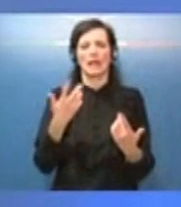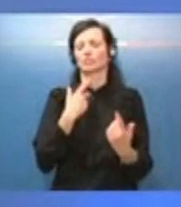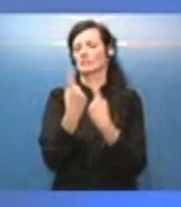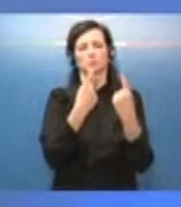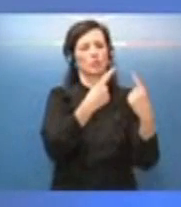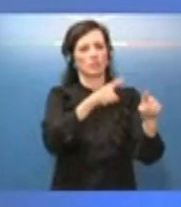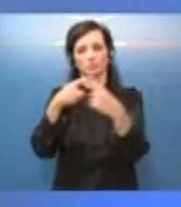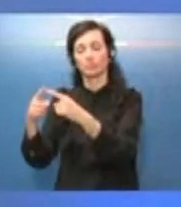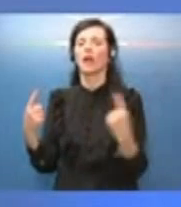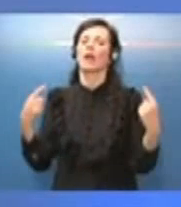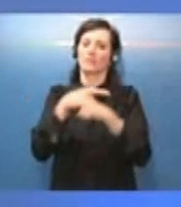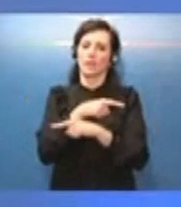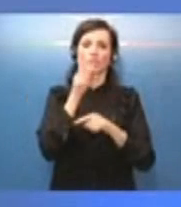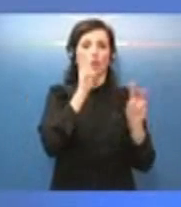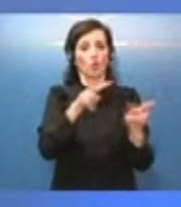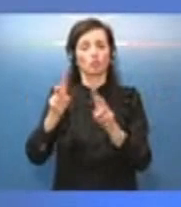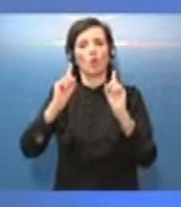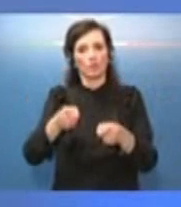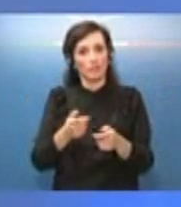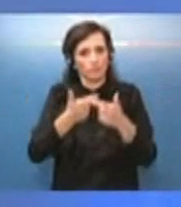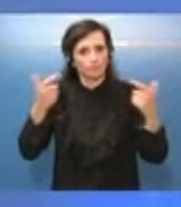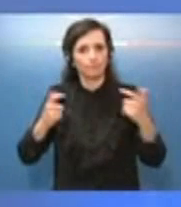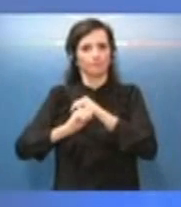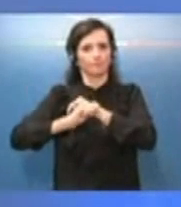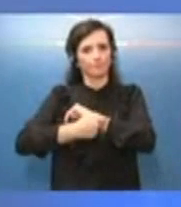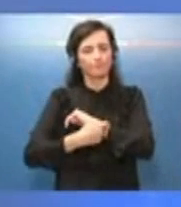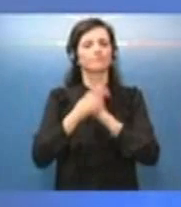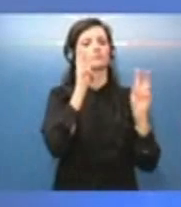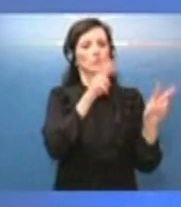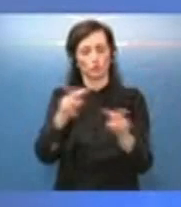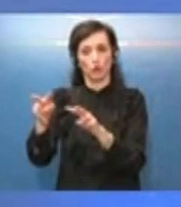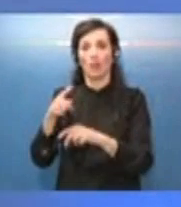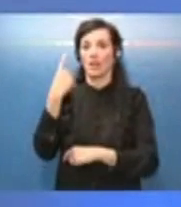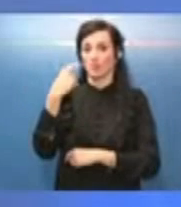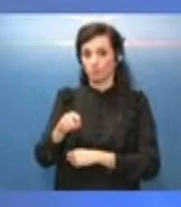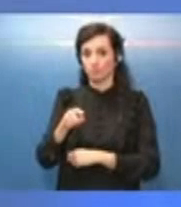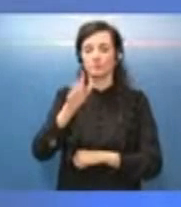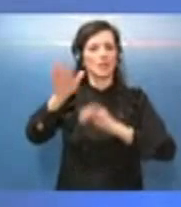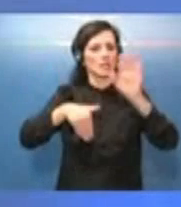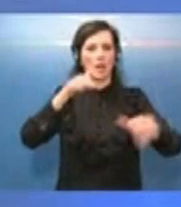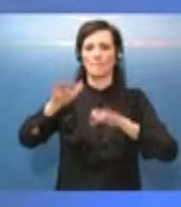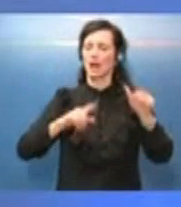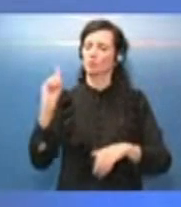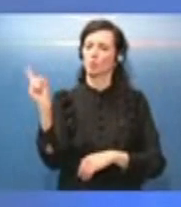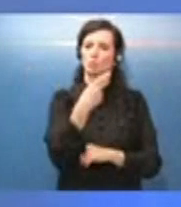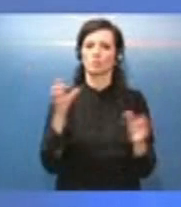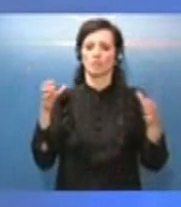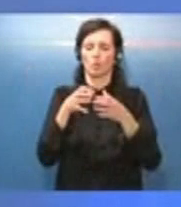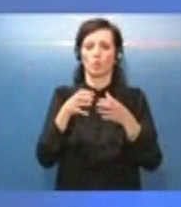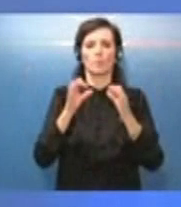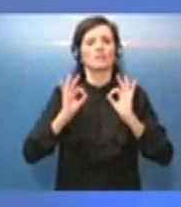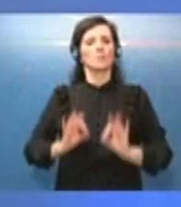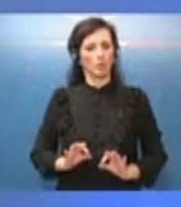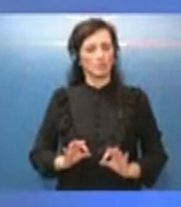potenziato, venga intensificato. A questo sono state chiamate tutte le forze di sicurezza, anche la